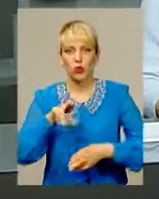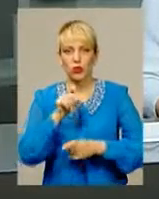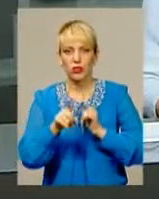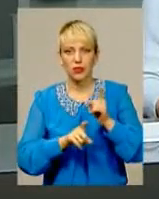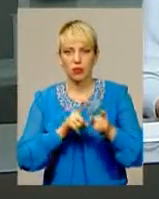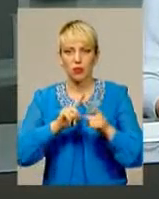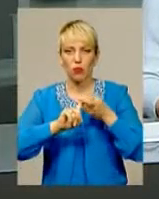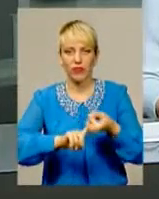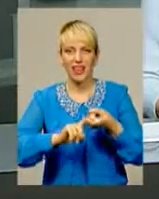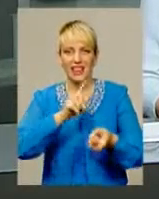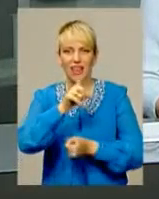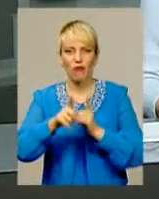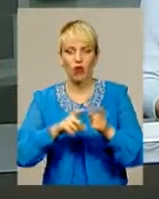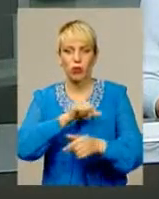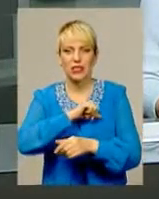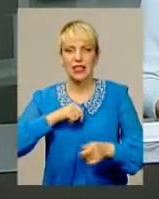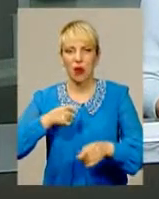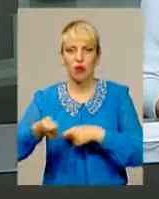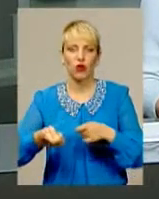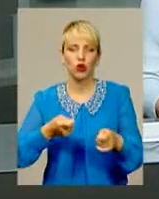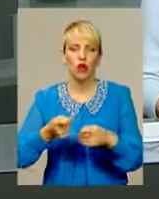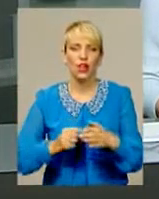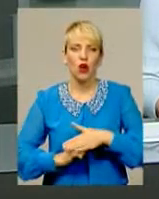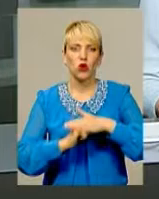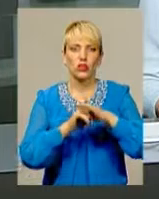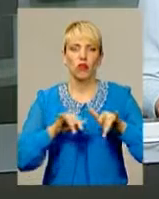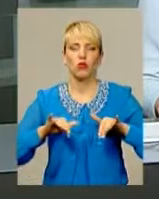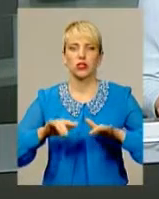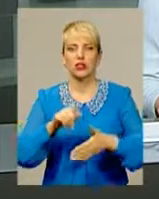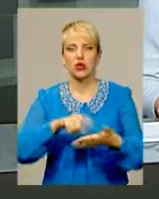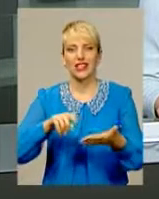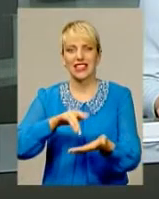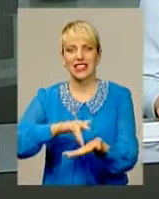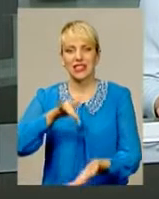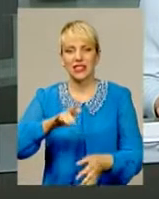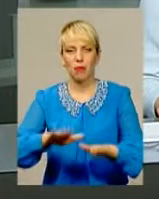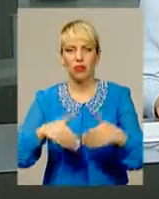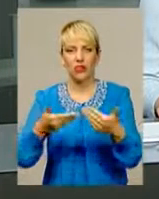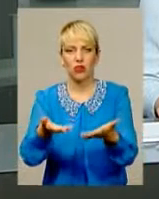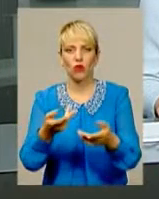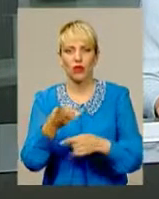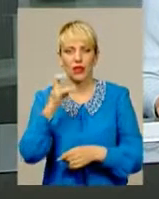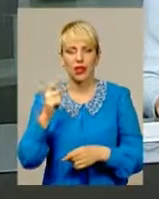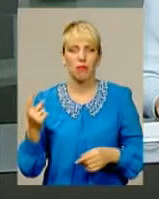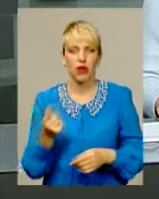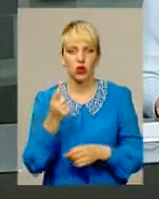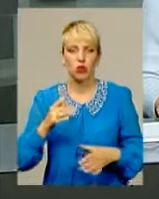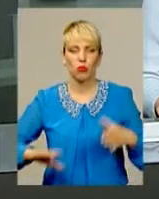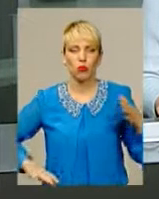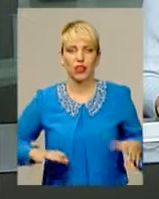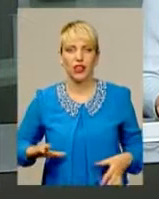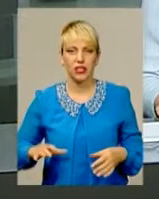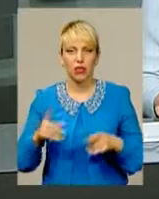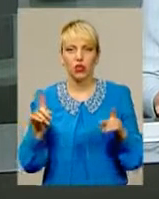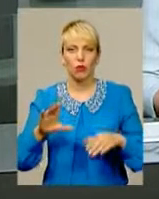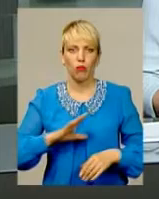реформою самоврядування. Основи процесу децентралізації уже презентували на першому в області тренінгу, що відбувся у